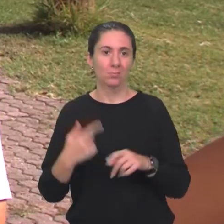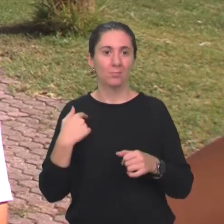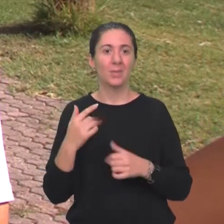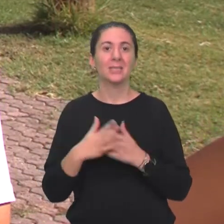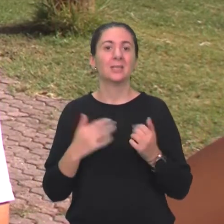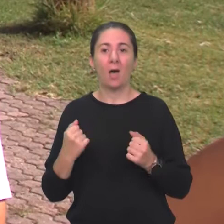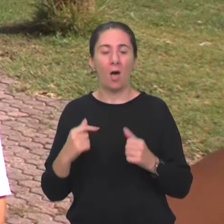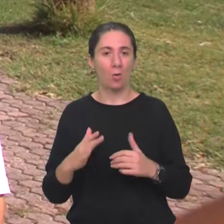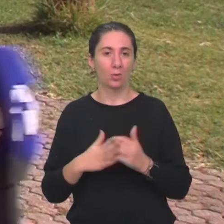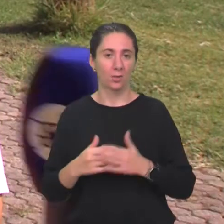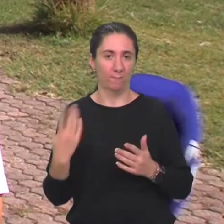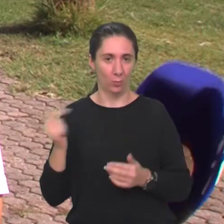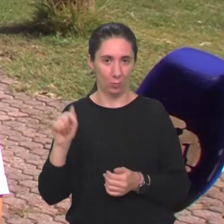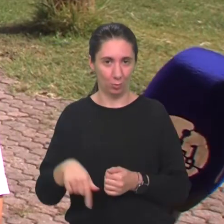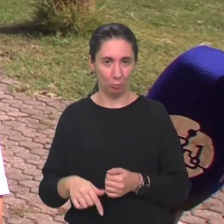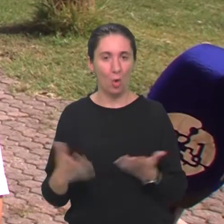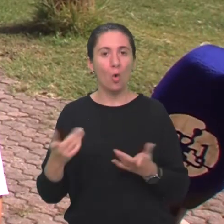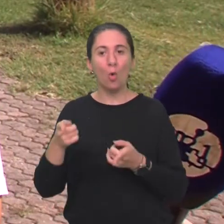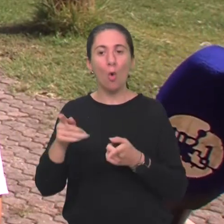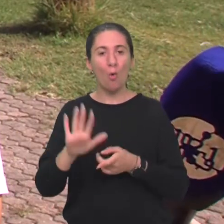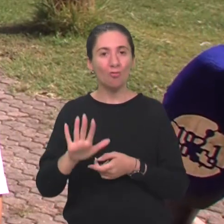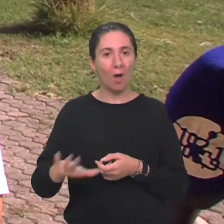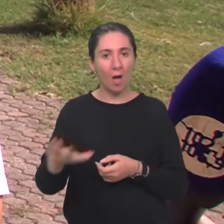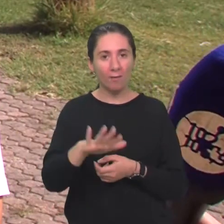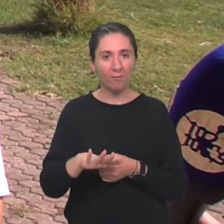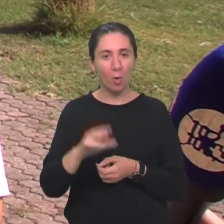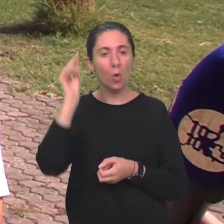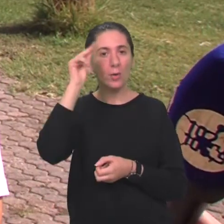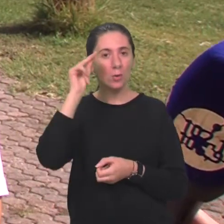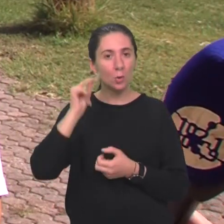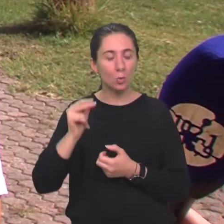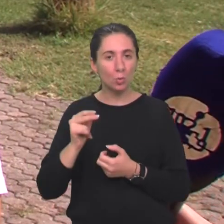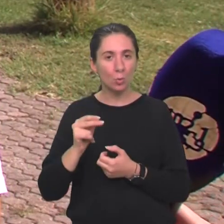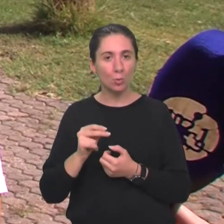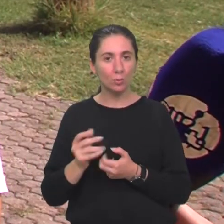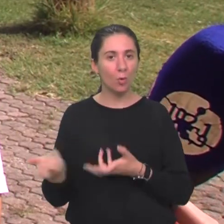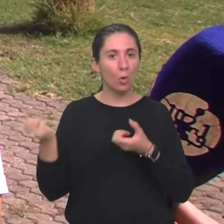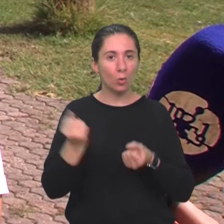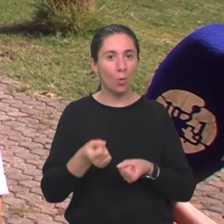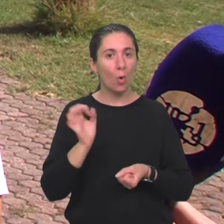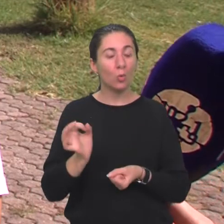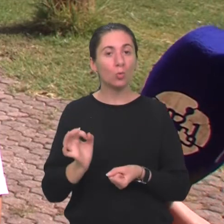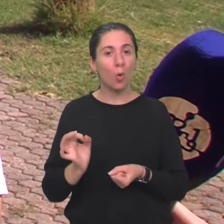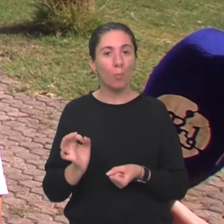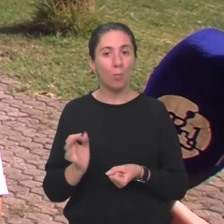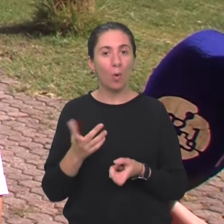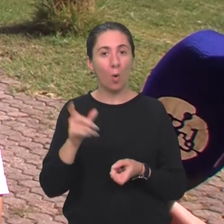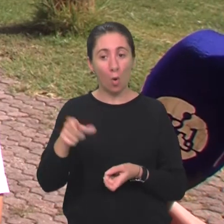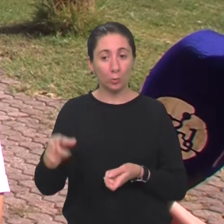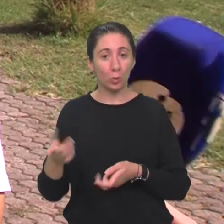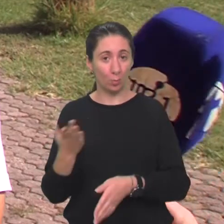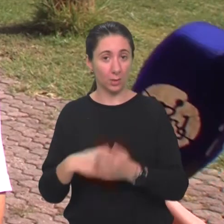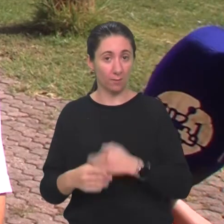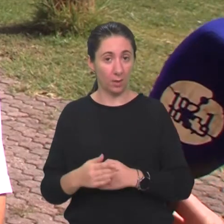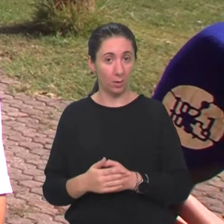mi je zadovoljstvo kaj sam tu. Koliko ovako iskustvo donosi dobro biti osobama s